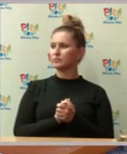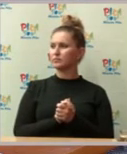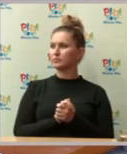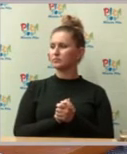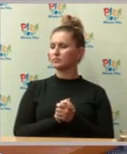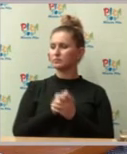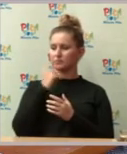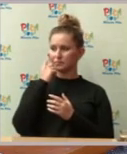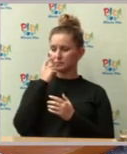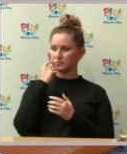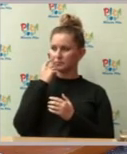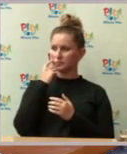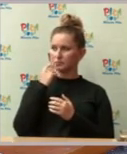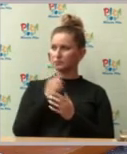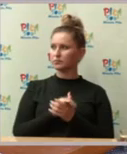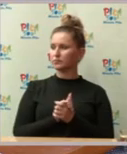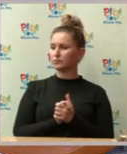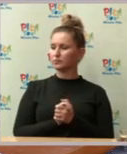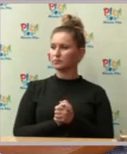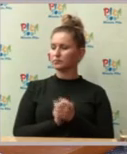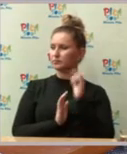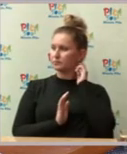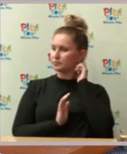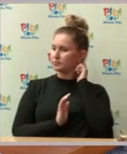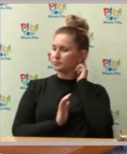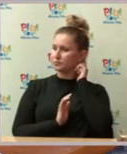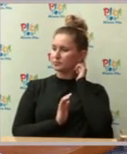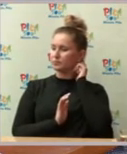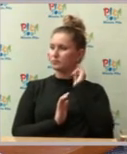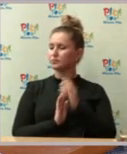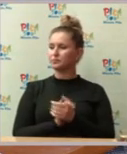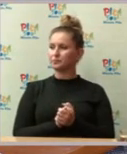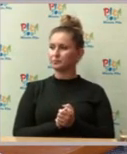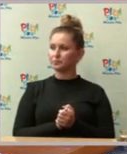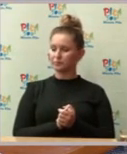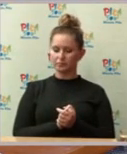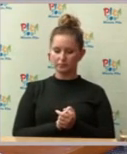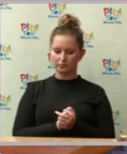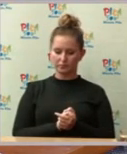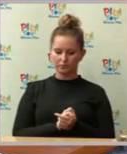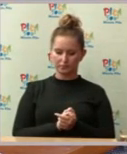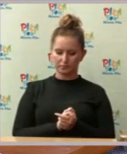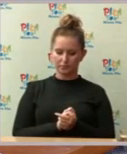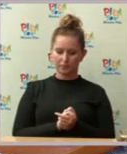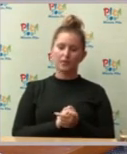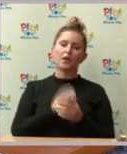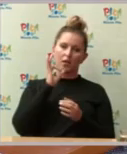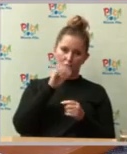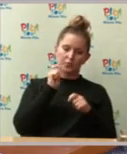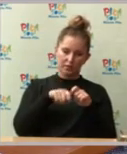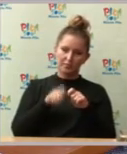bezpośrednio w miejsce, w którym można spokojnie wysiąść i przesiąść się do pociągu. To sprawdzę.